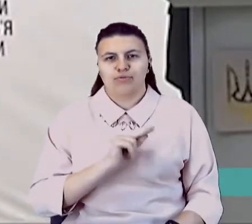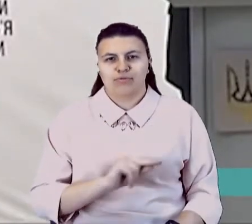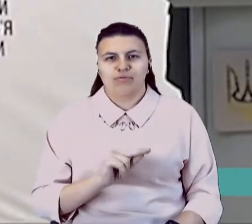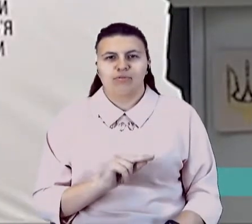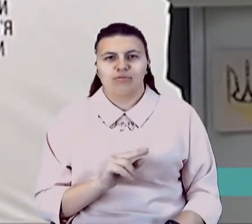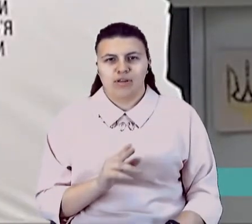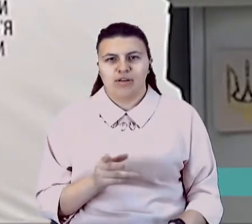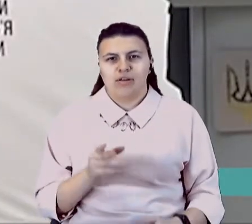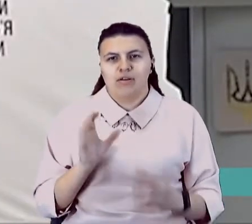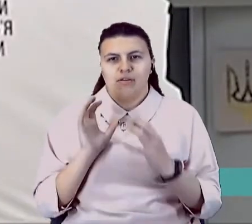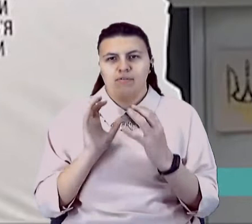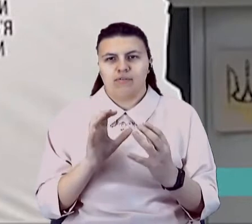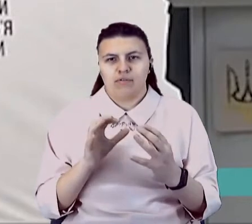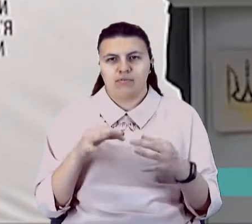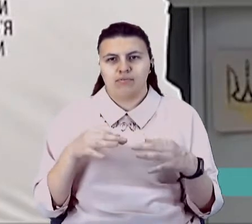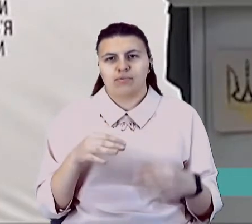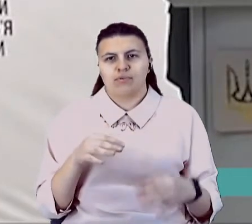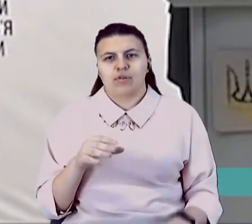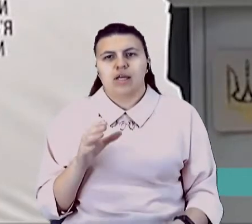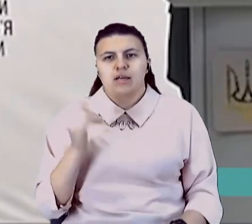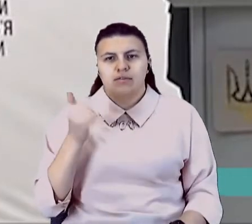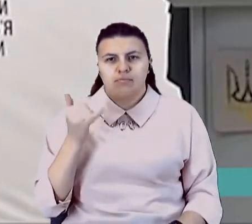транспорт, автозаправочні станції,